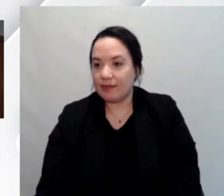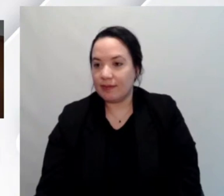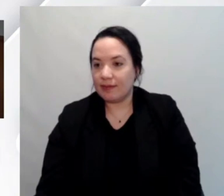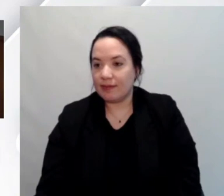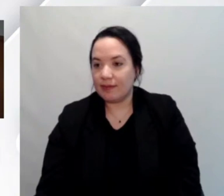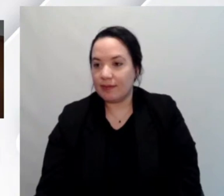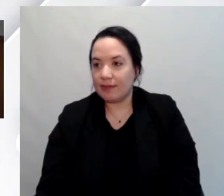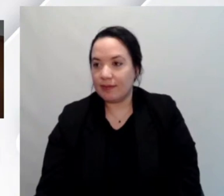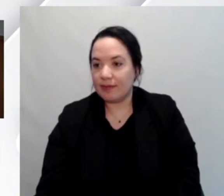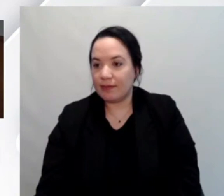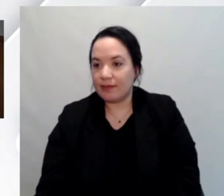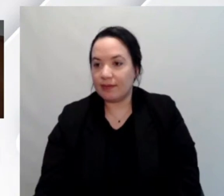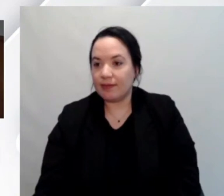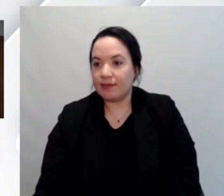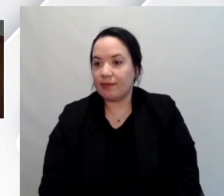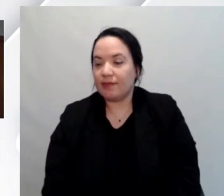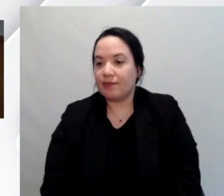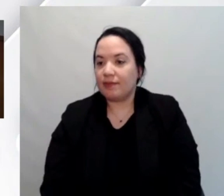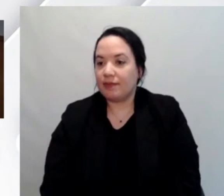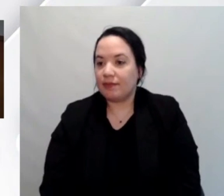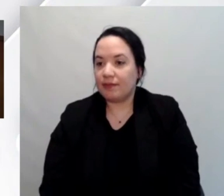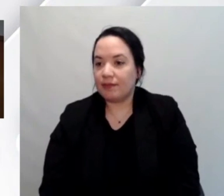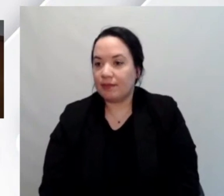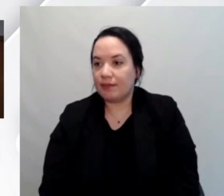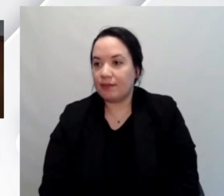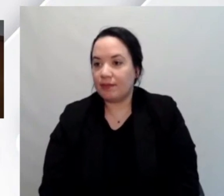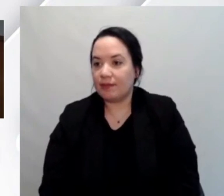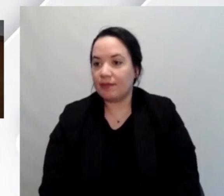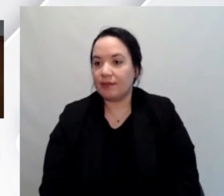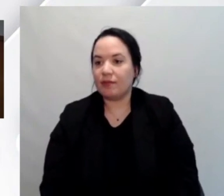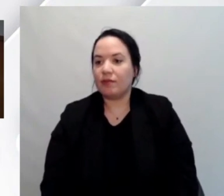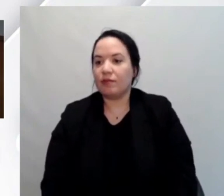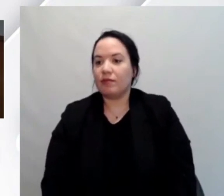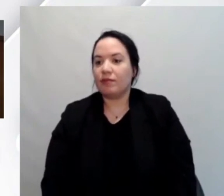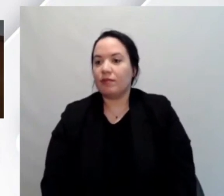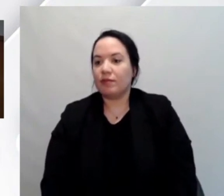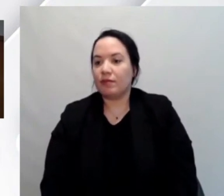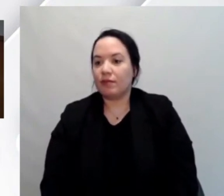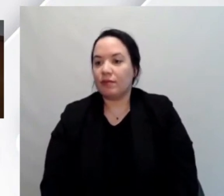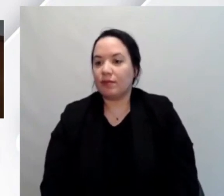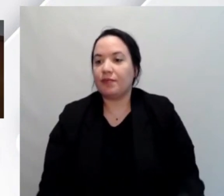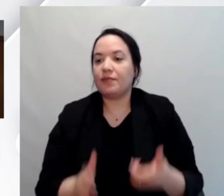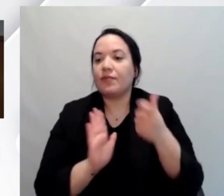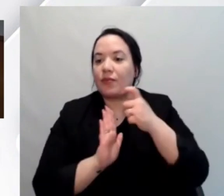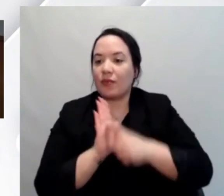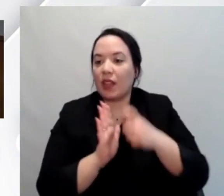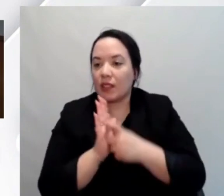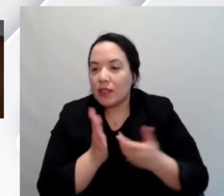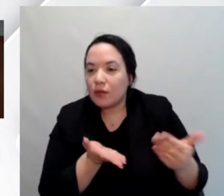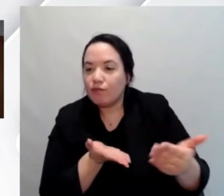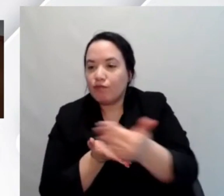moltissimo. In questi giorni ho recuperato alcuni articoli che parlavano del web